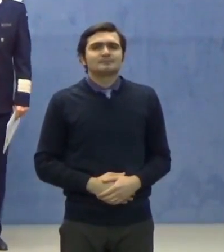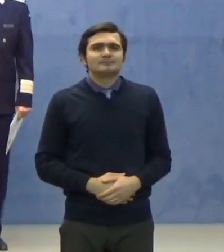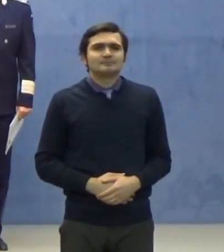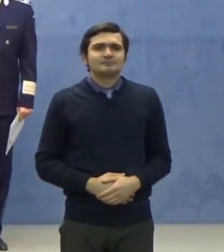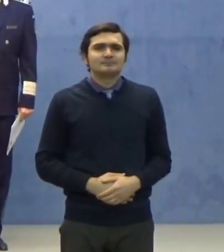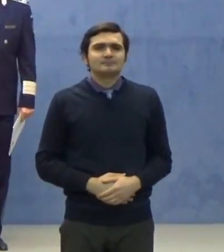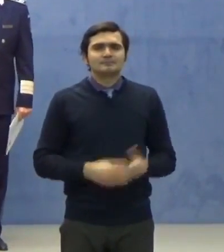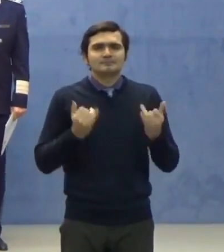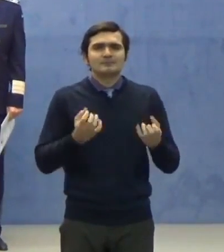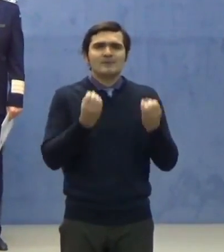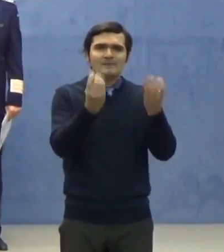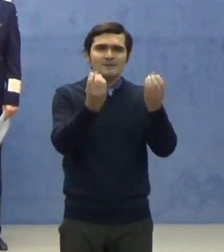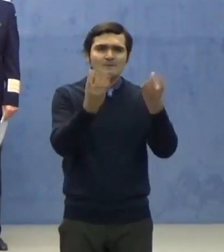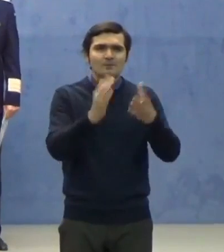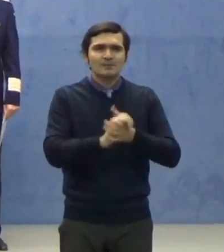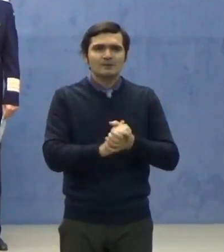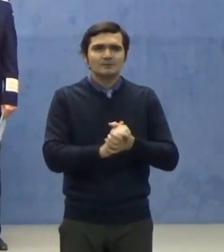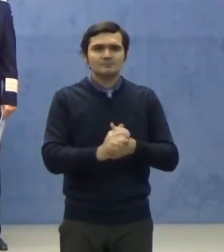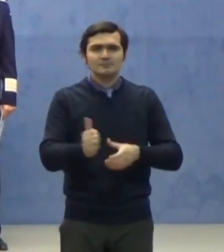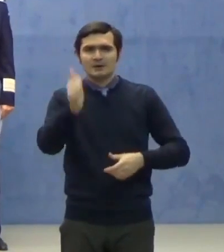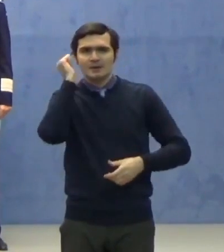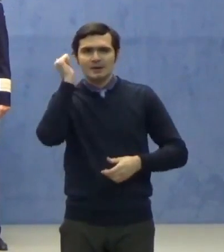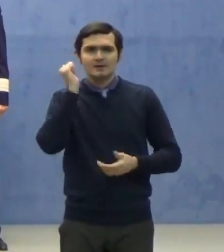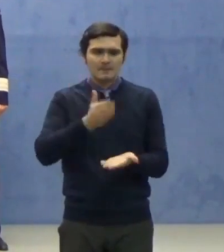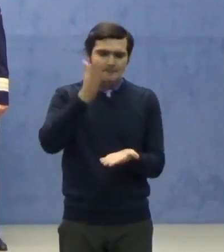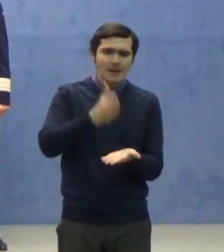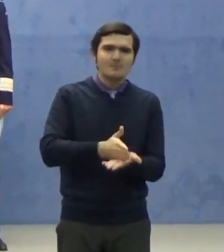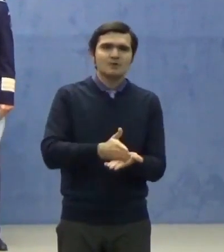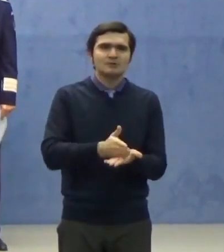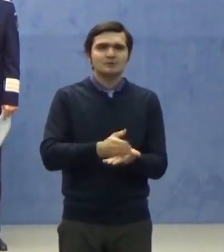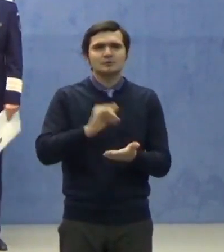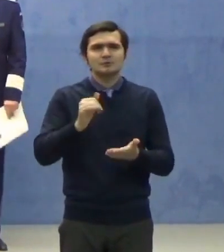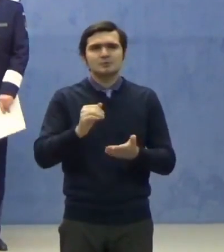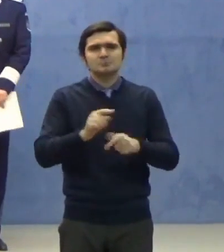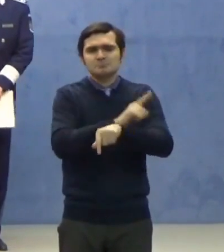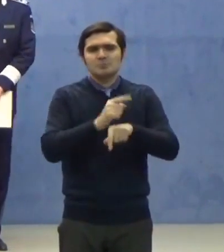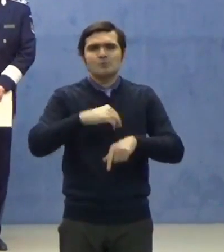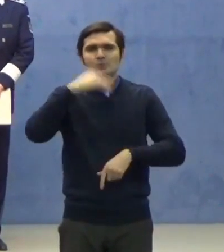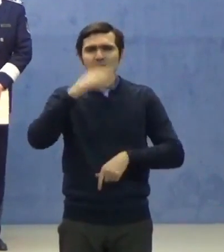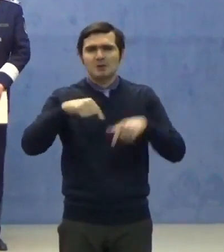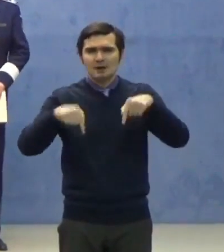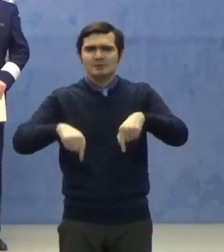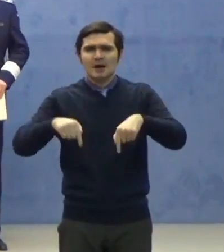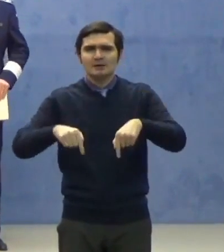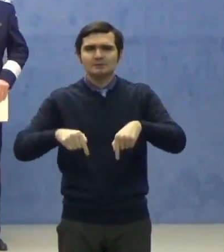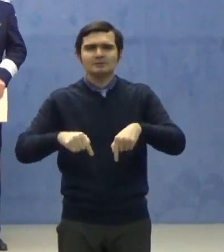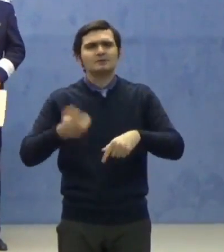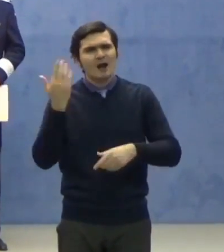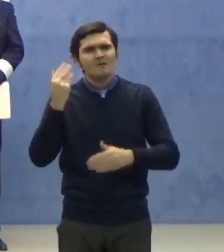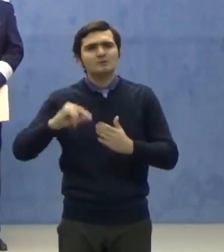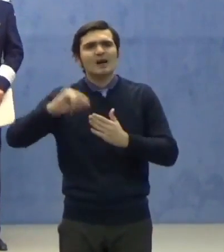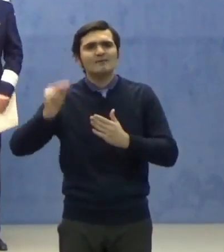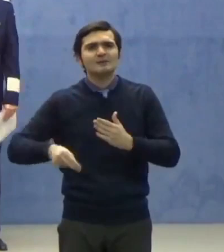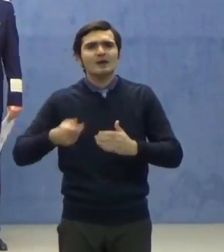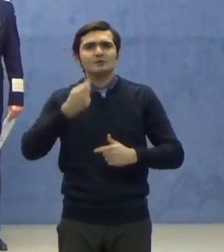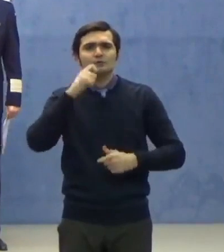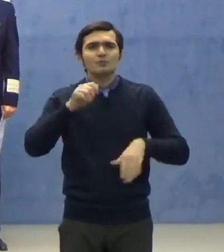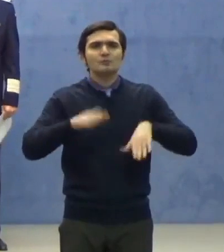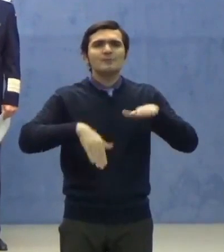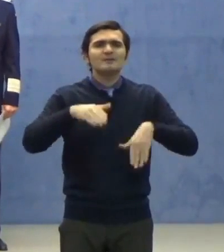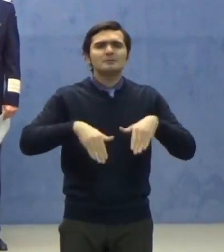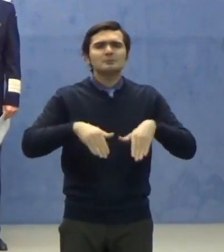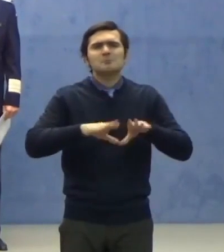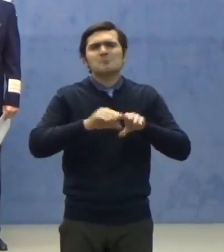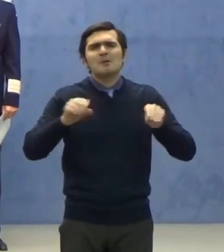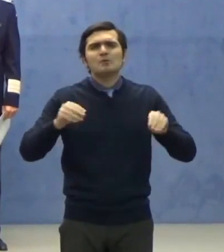Vă informez că am emis ier și în cursul zilei de astăzi a avizat domnul ministru mai